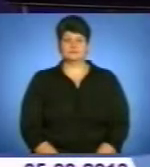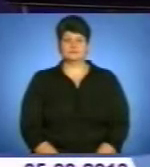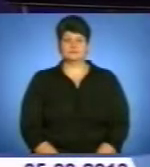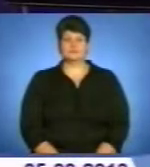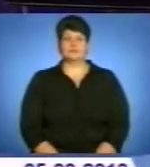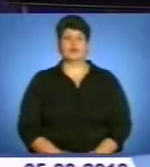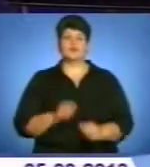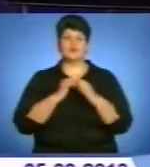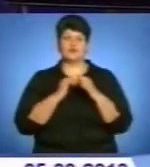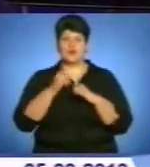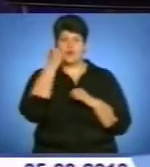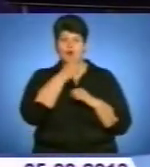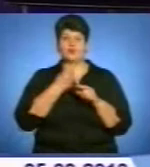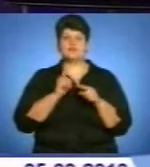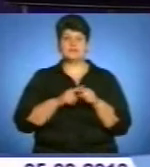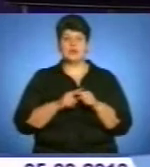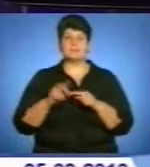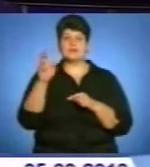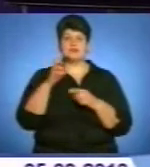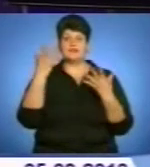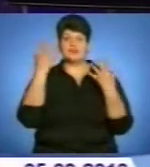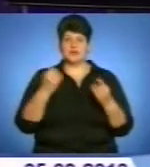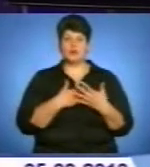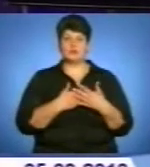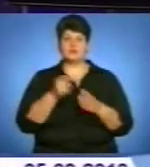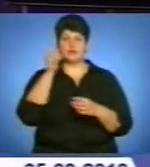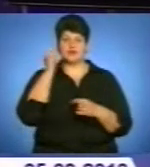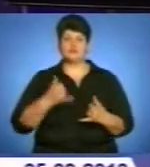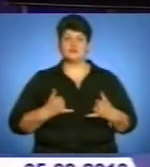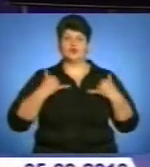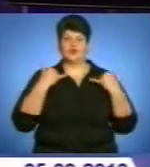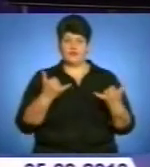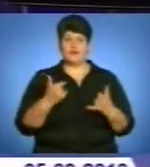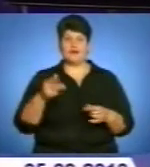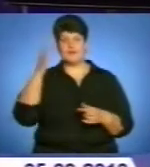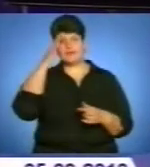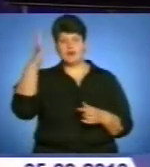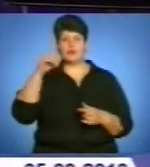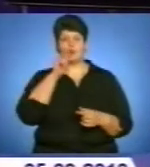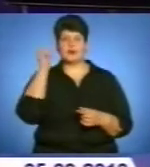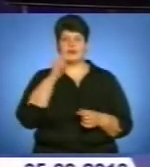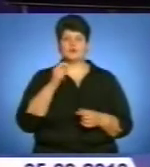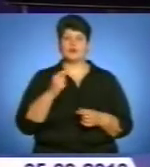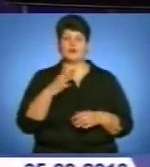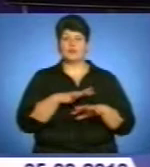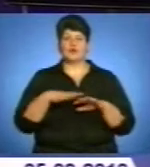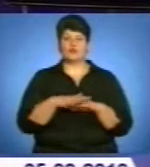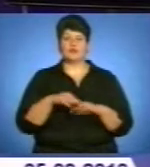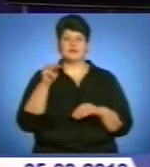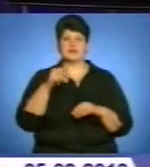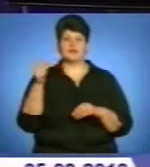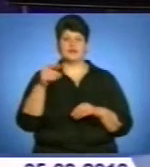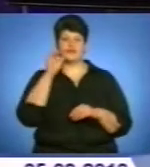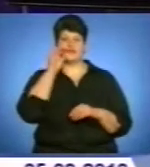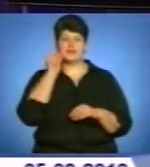Щороку в ці березневі дні громадськість України вшанувує пророка і генія українського народу Тараса Григоровича Шевченка.